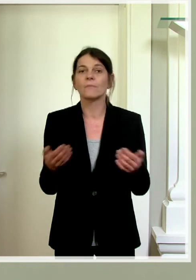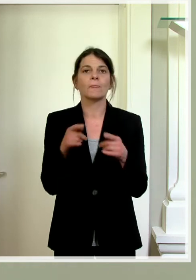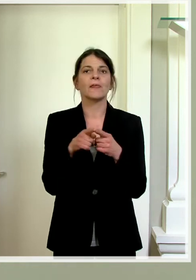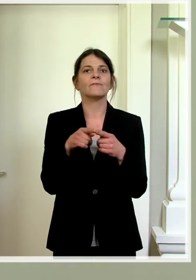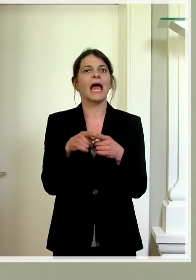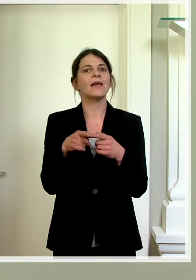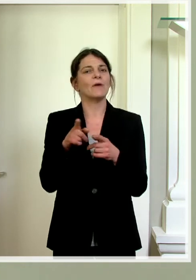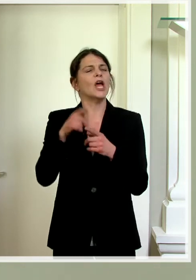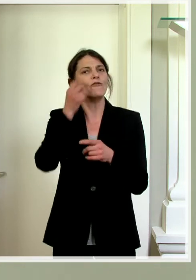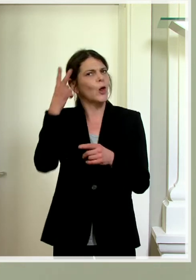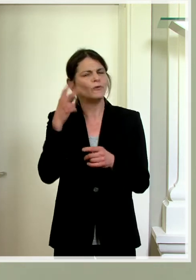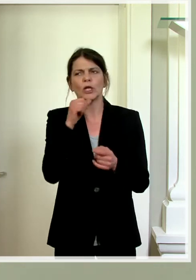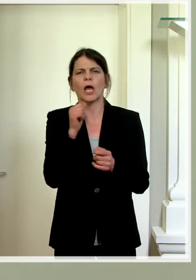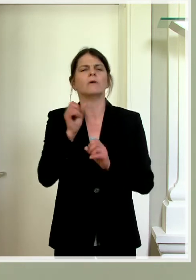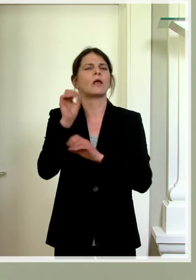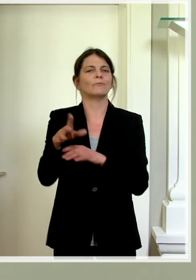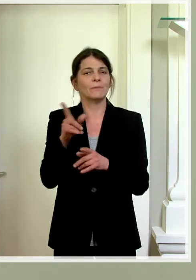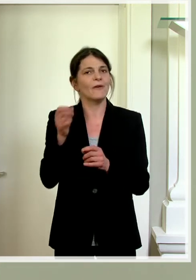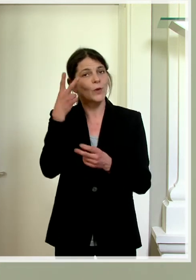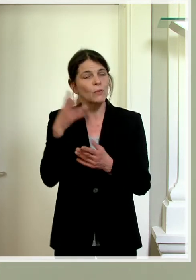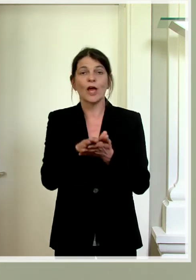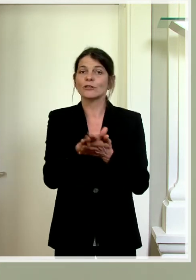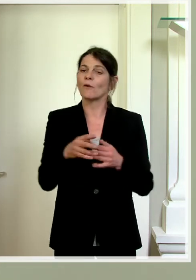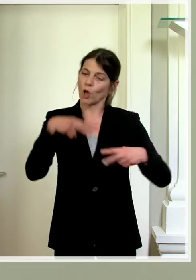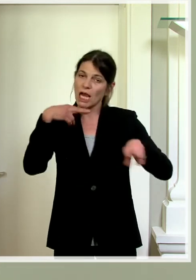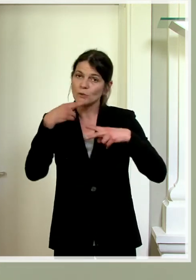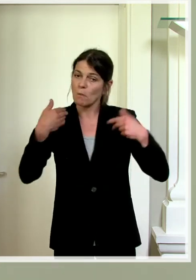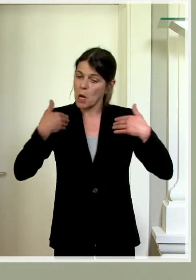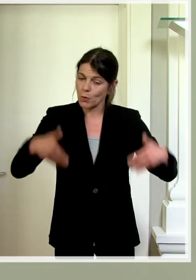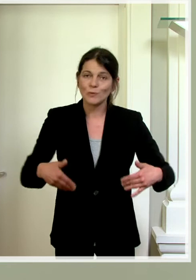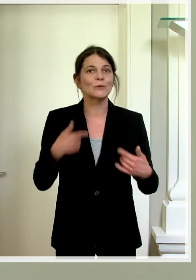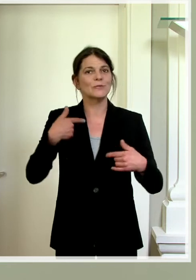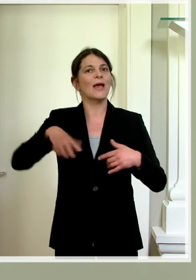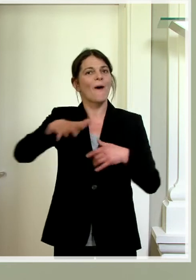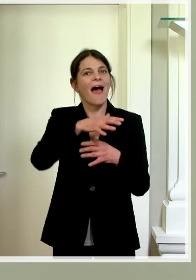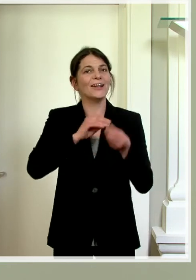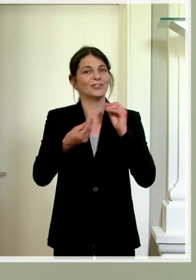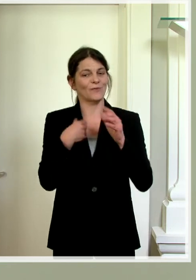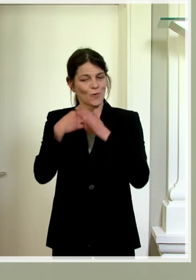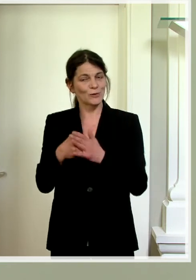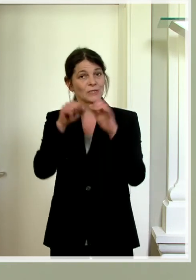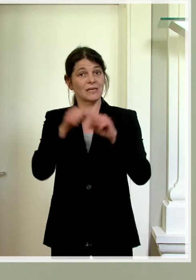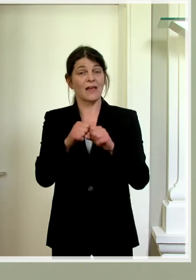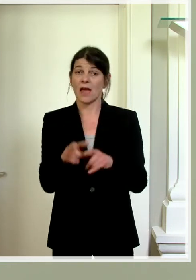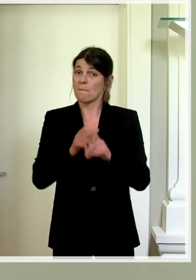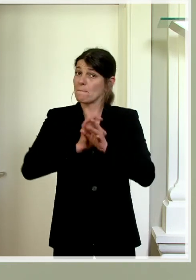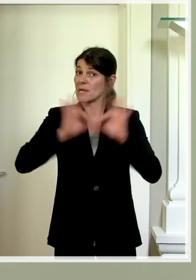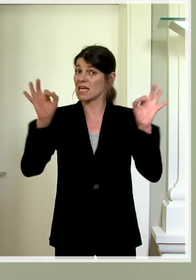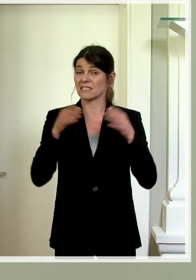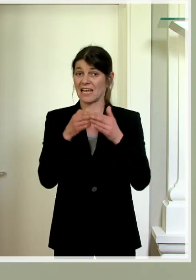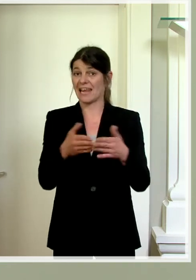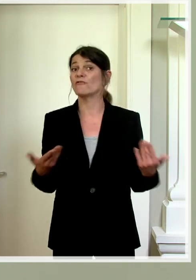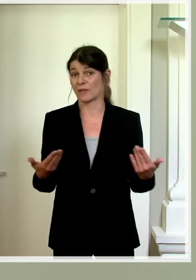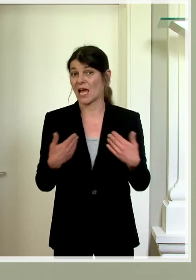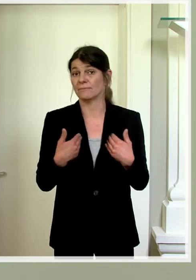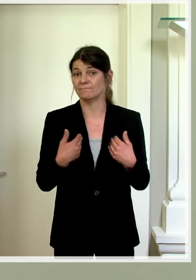wir vernünftig zwar, aber halt eben auch unsere Gastronomie, unsere lokalen Geschäfte unterstützen, das hilft am allerbeisten. Und da